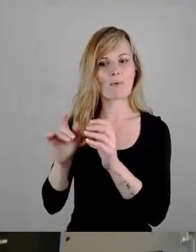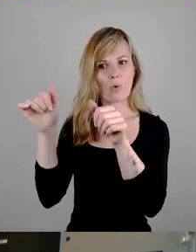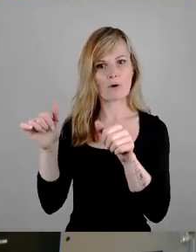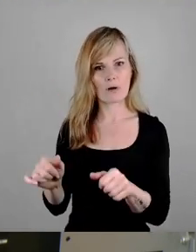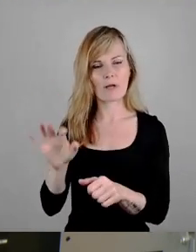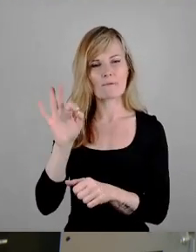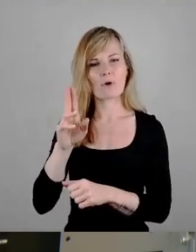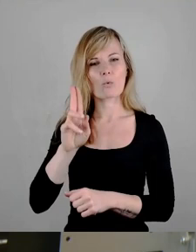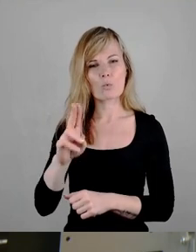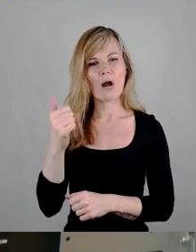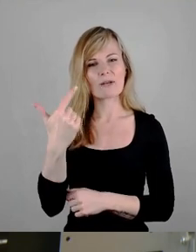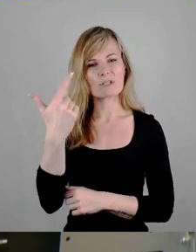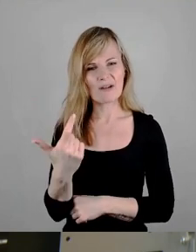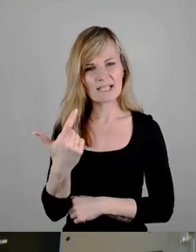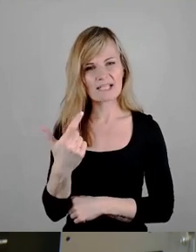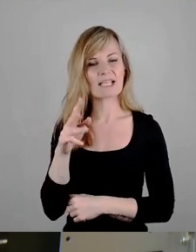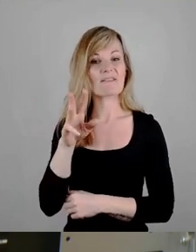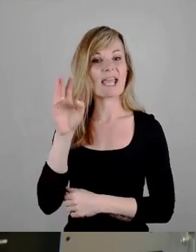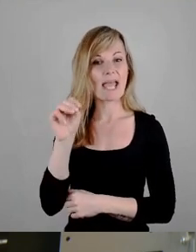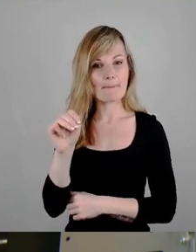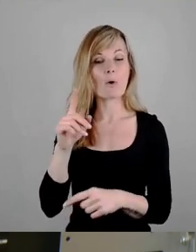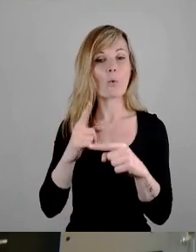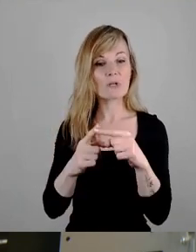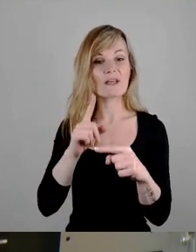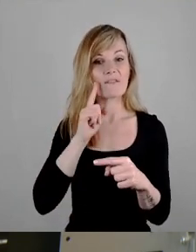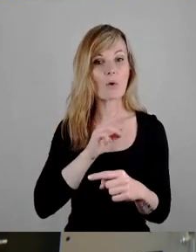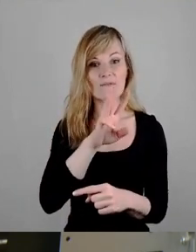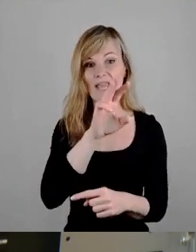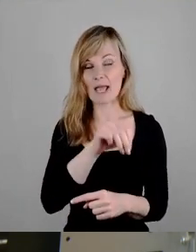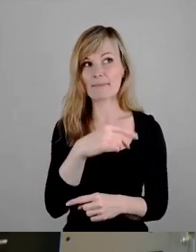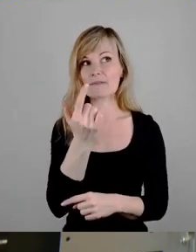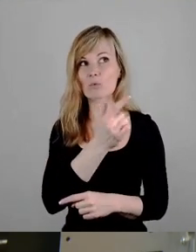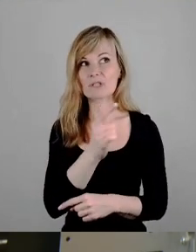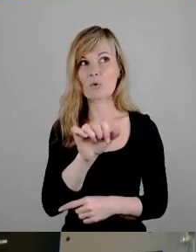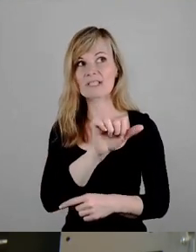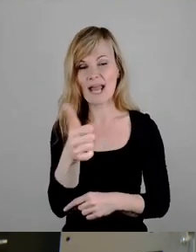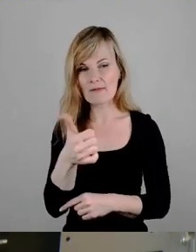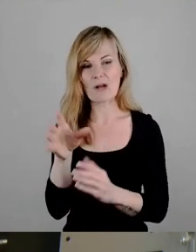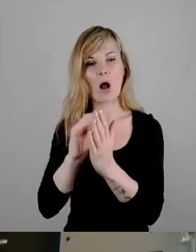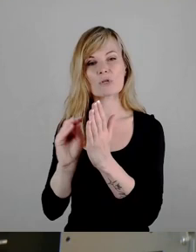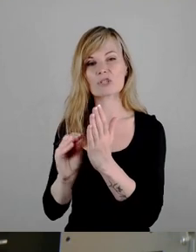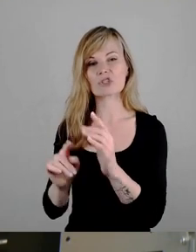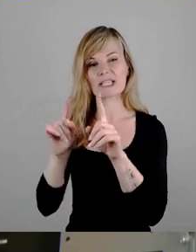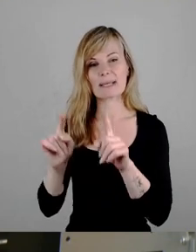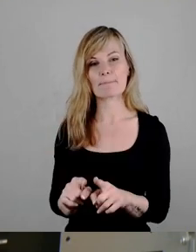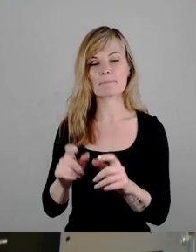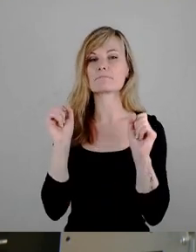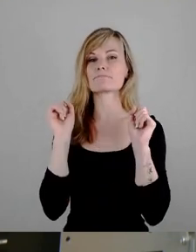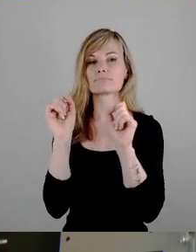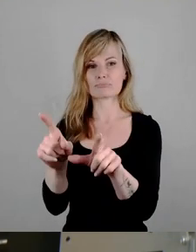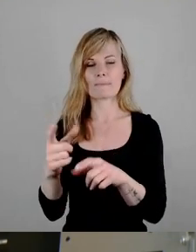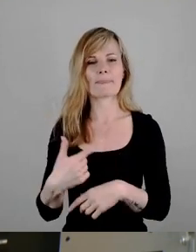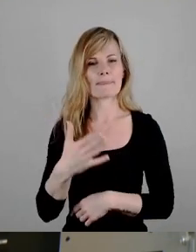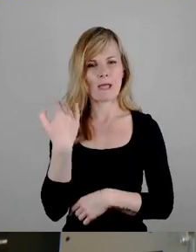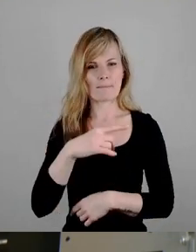und für die Frauen-WM 2011 ausgeschrieben hat. Damals haben wir noch, ich damals noch als FDP